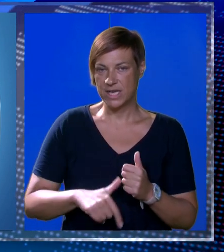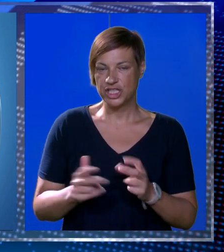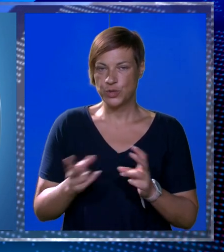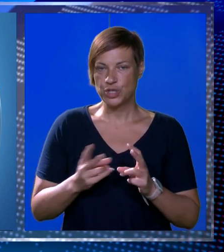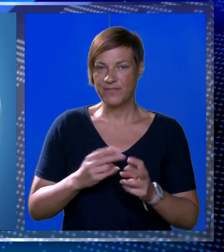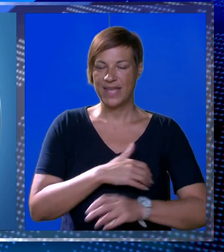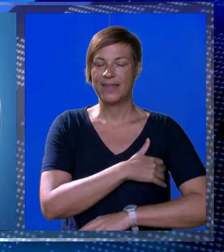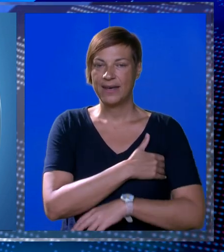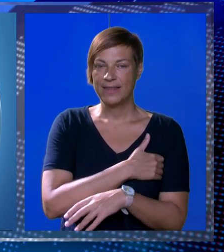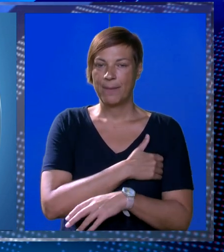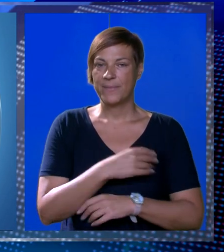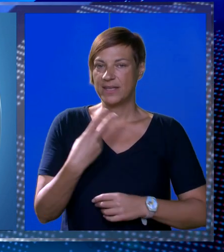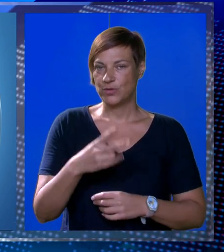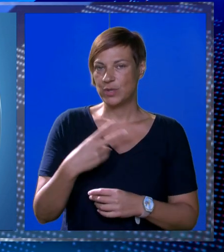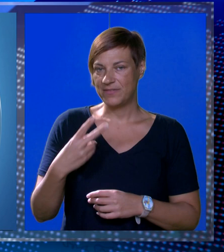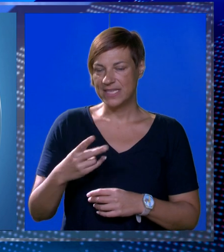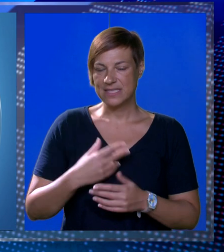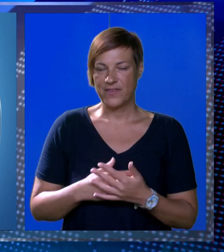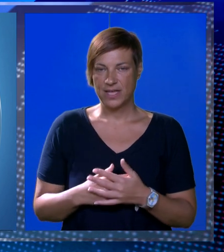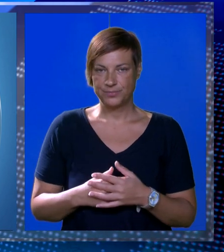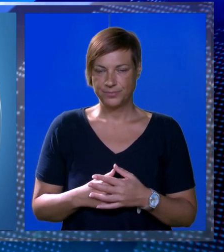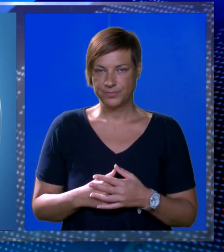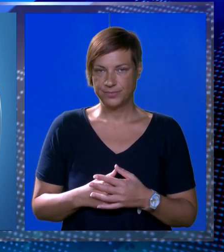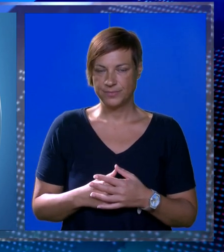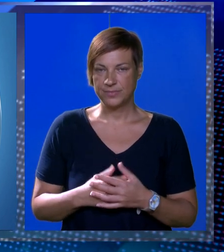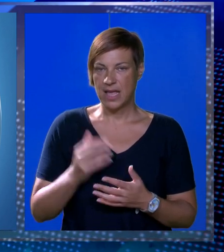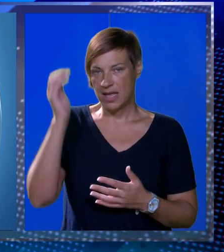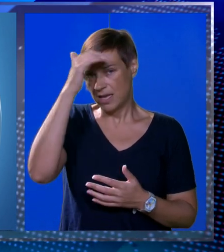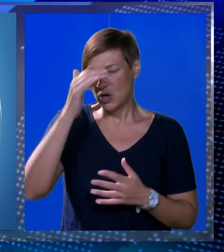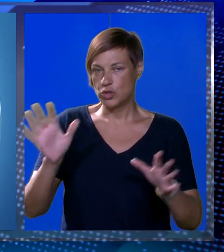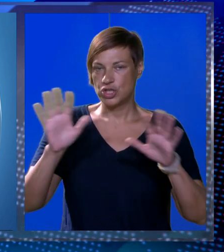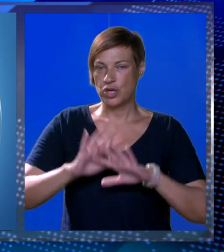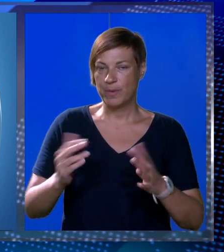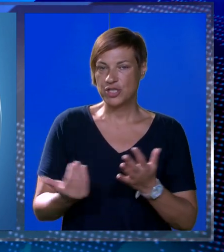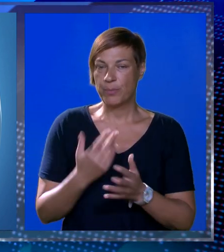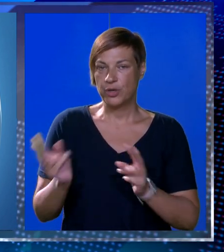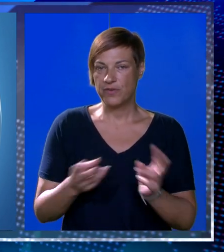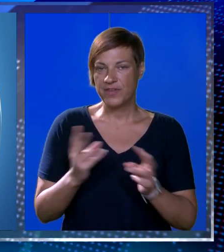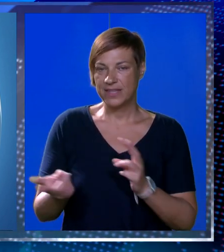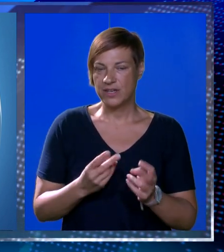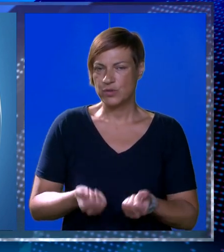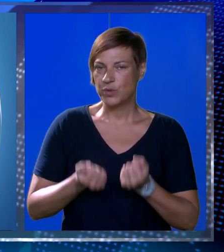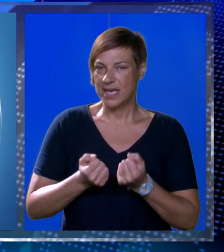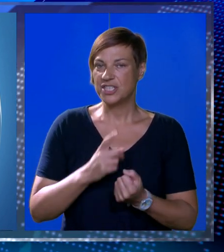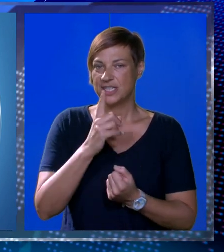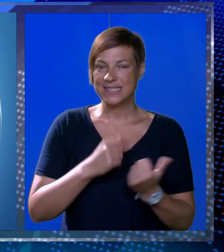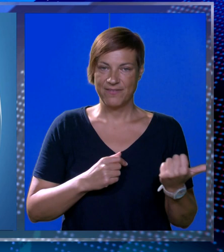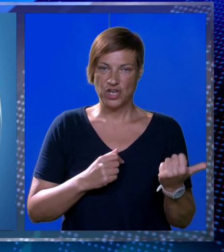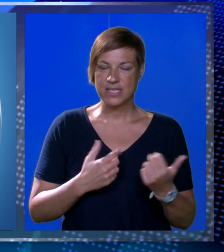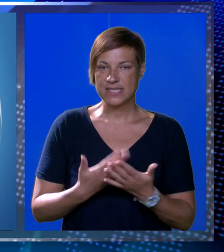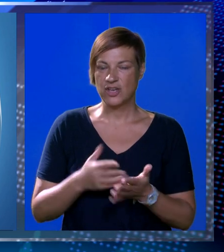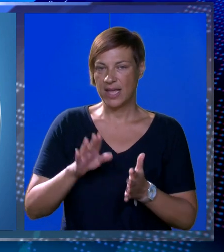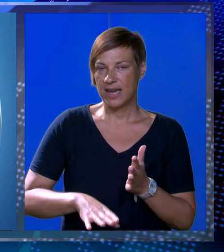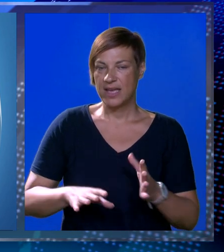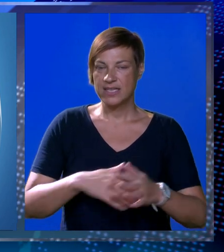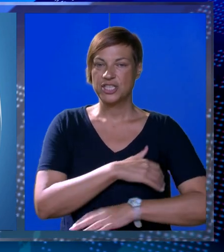južni vjetar a temperatura do 22 C noć oblačna i ponovno vjetrovita uzjačanje sjeveroistočnog vjetra